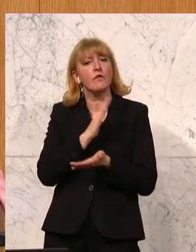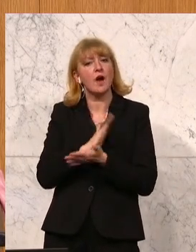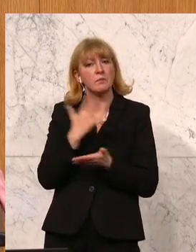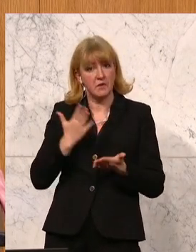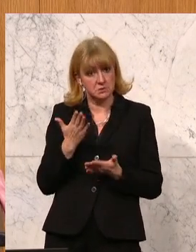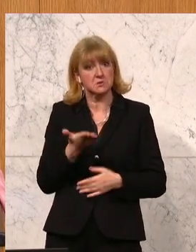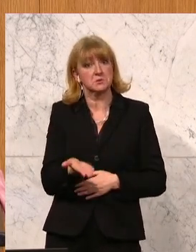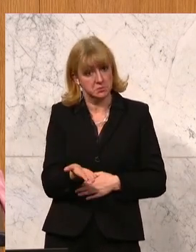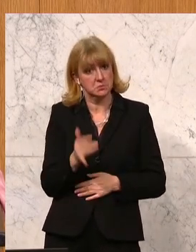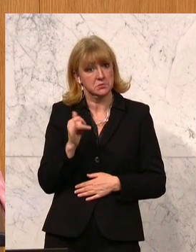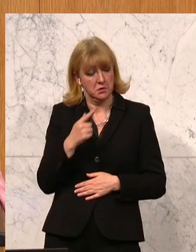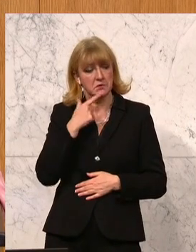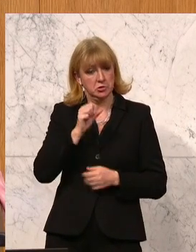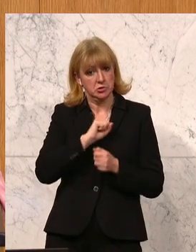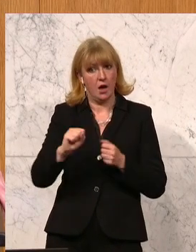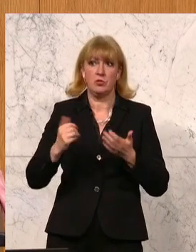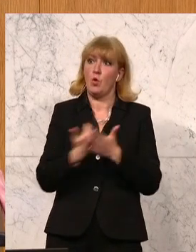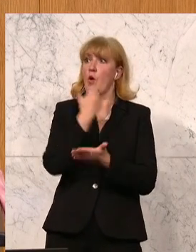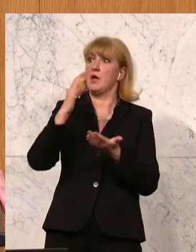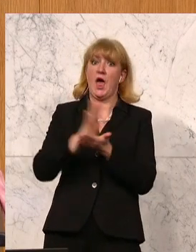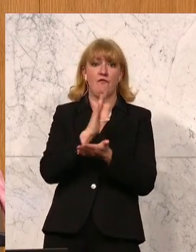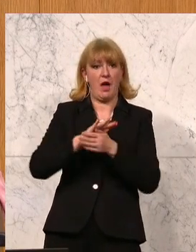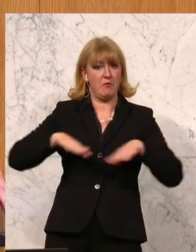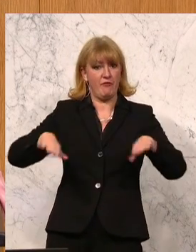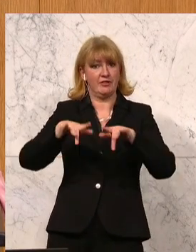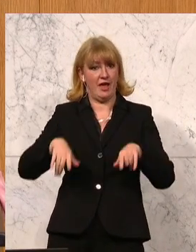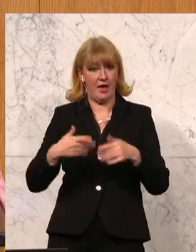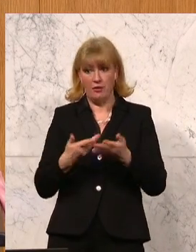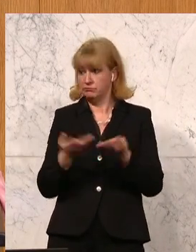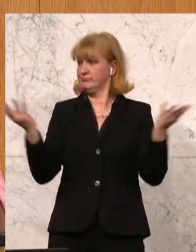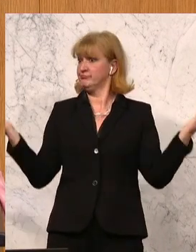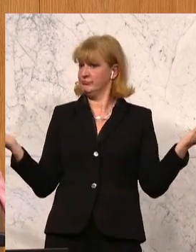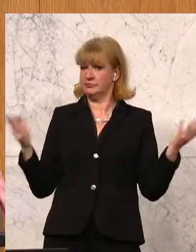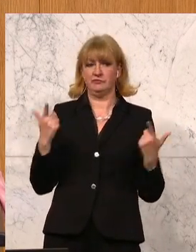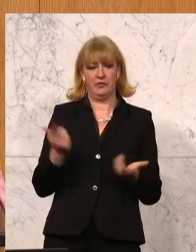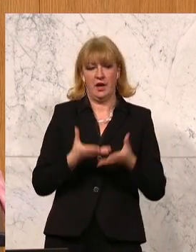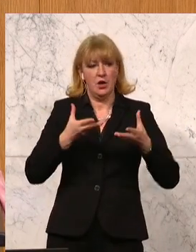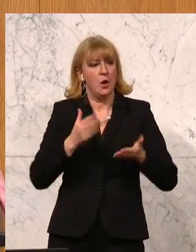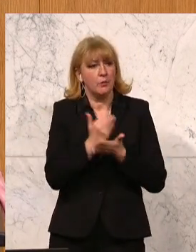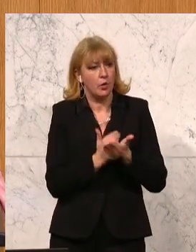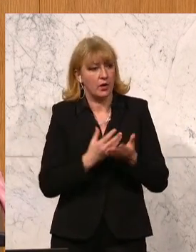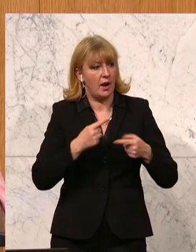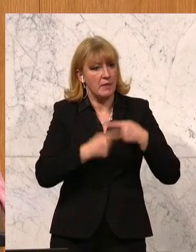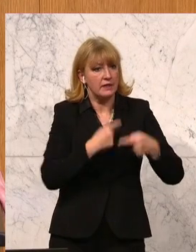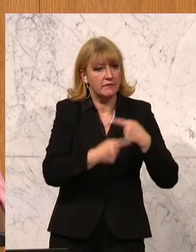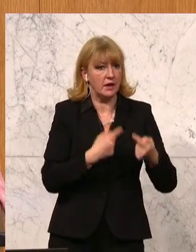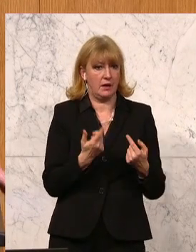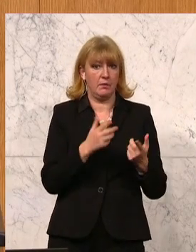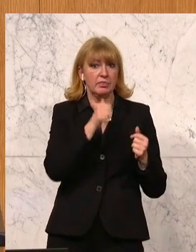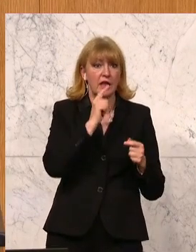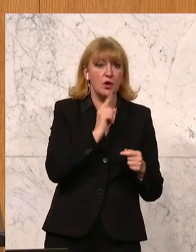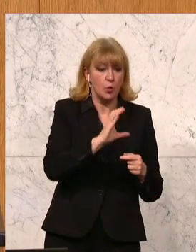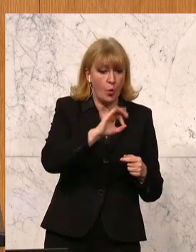auch ein neues Aufgabenfeld oder ein erweitertes Aufgabenfeld gefunden, weil Softwareentwicklung ist nicht nur Coden und